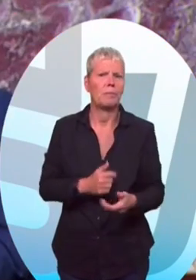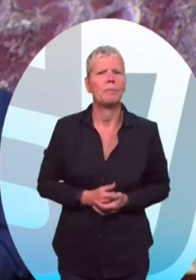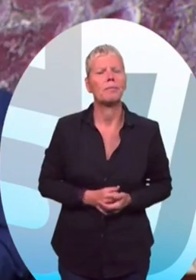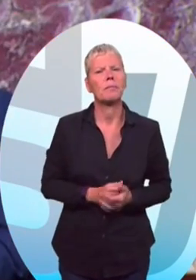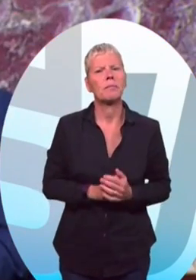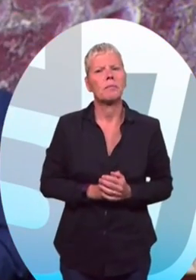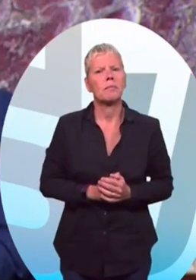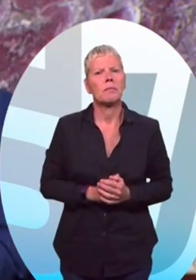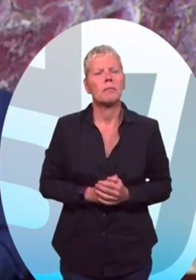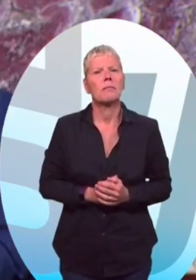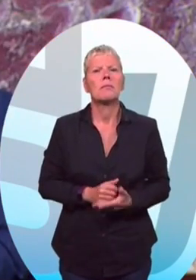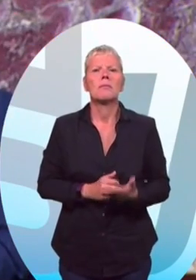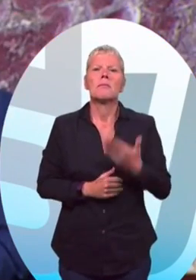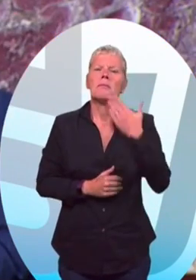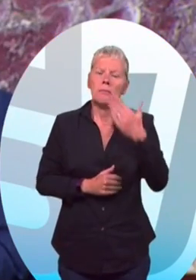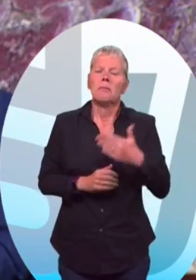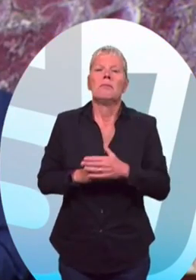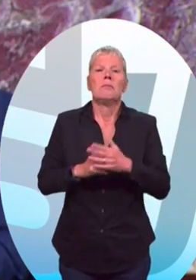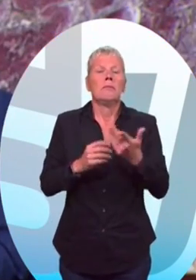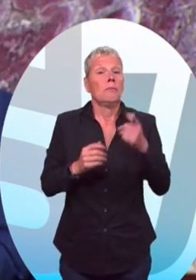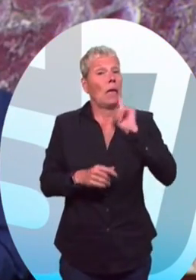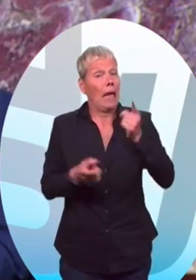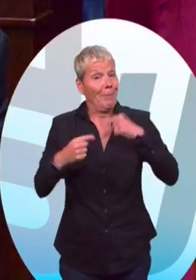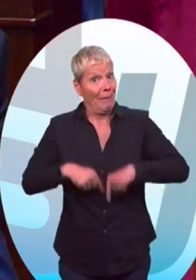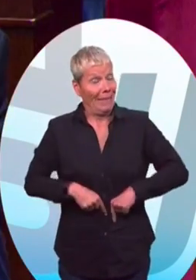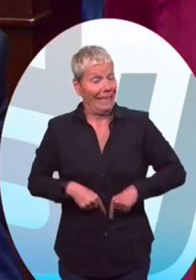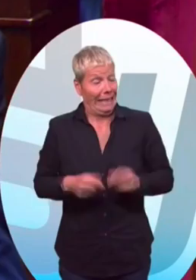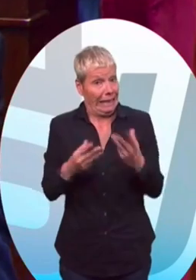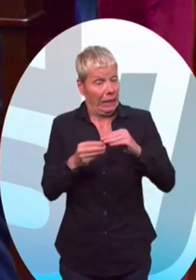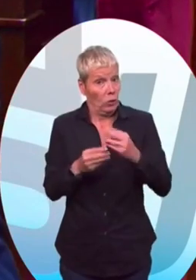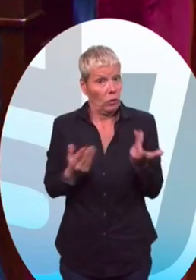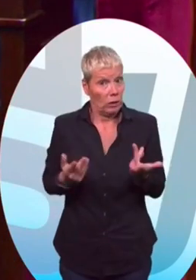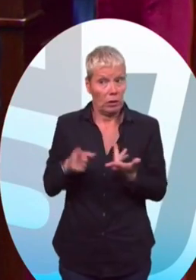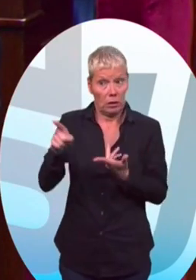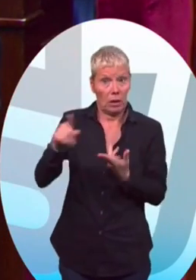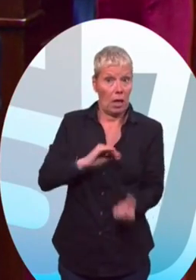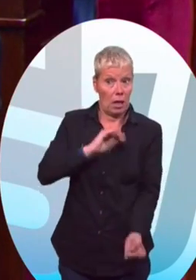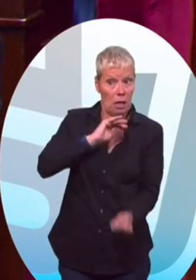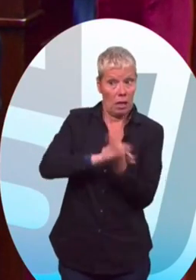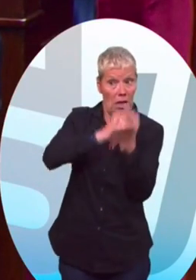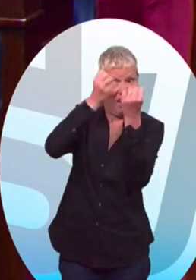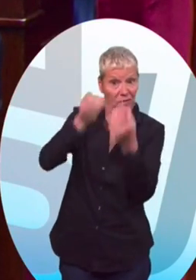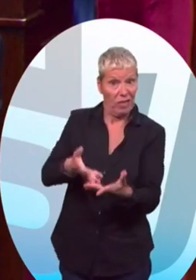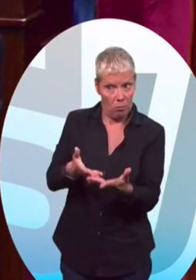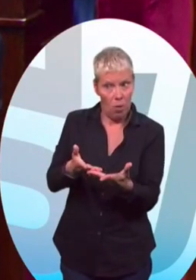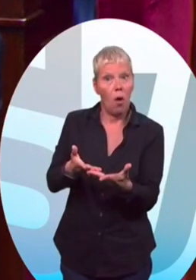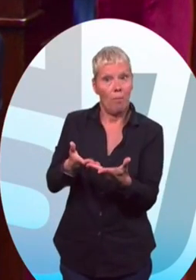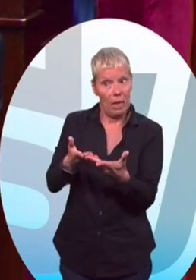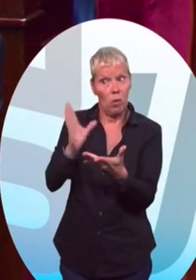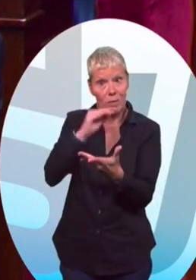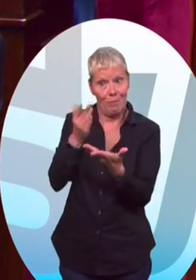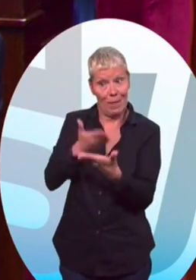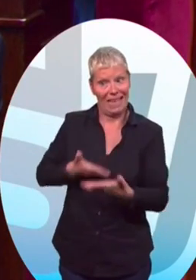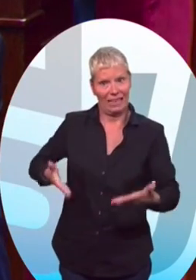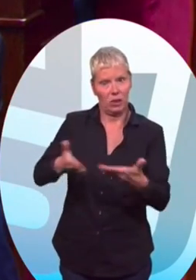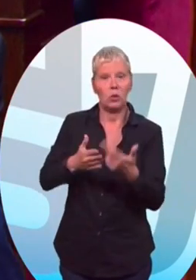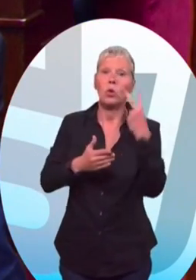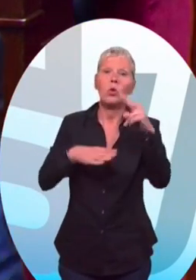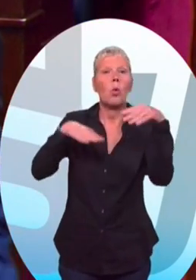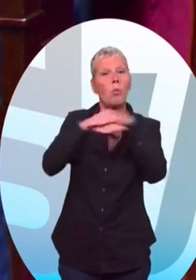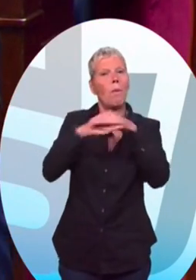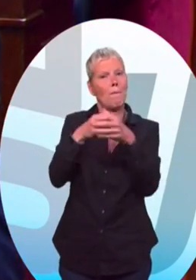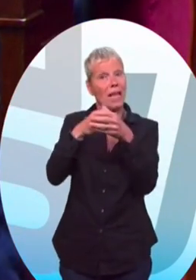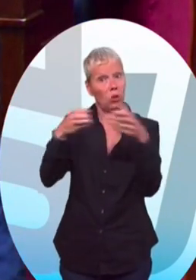Madame la ministre, je me permets de vous indiquer que c'est un événement qui intervient dans un lourd contexte. Votre majorité